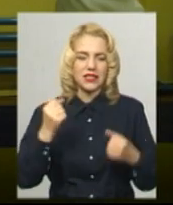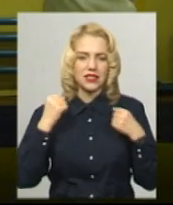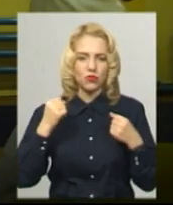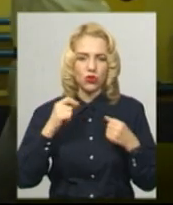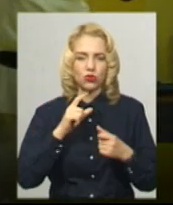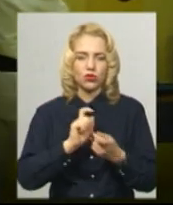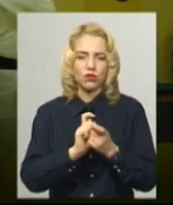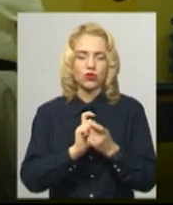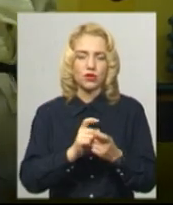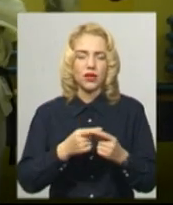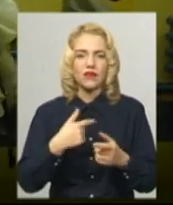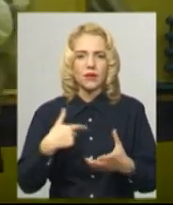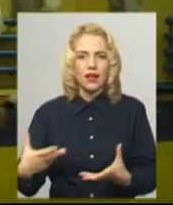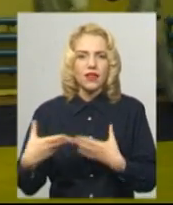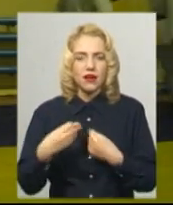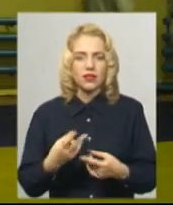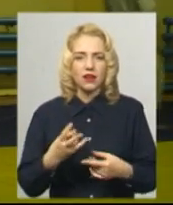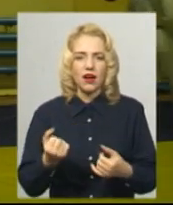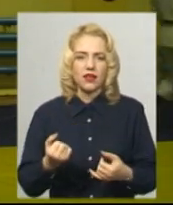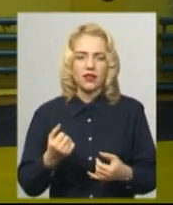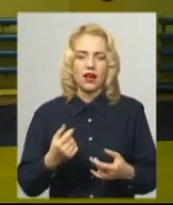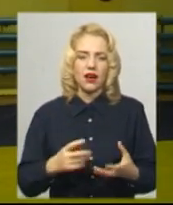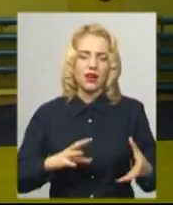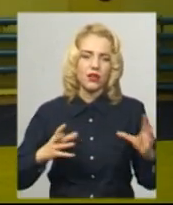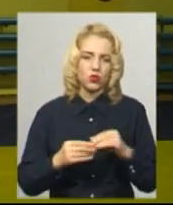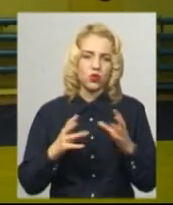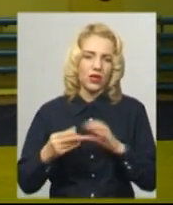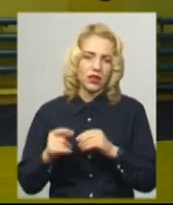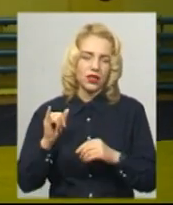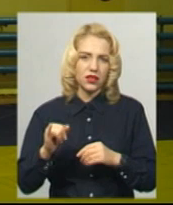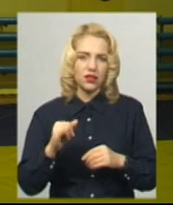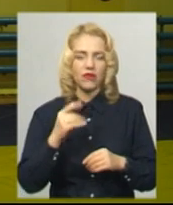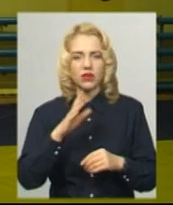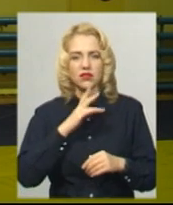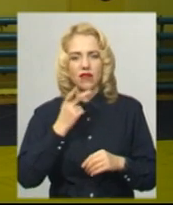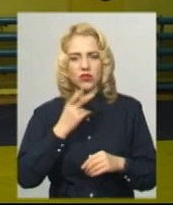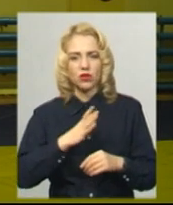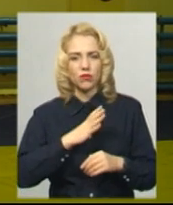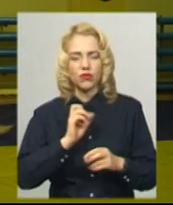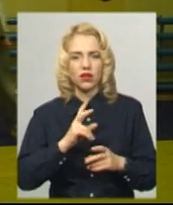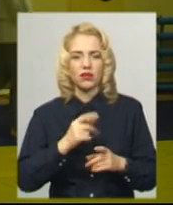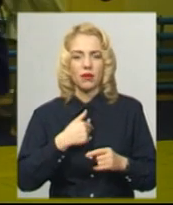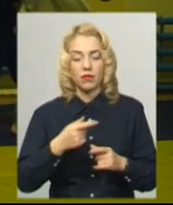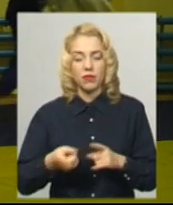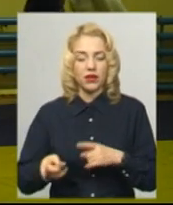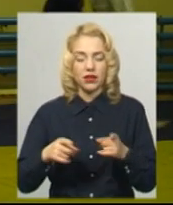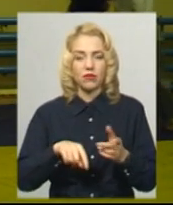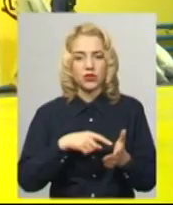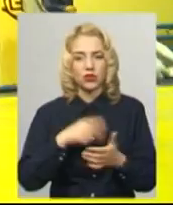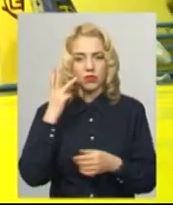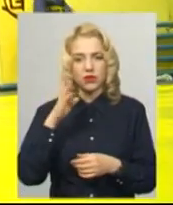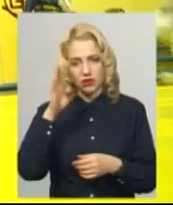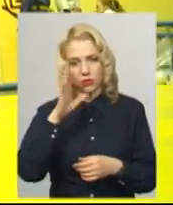надихає на певний результат. До цього моменту я приїхав у місто Хмельницький, він був моїм